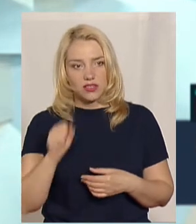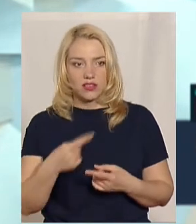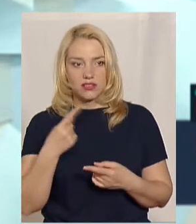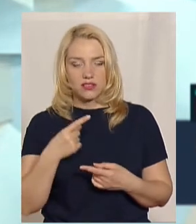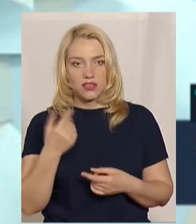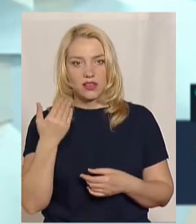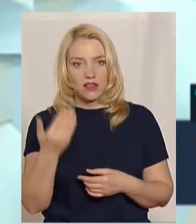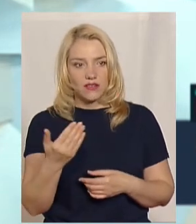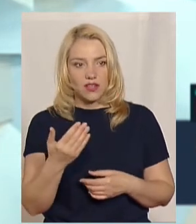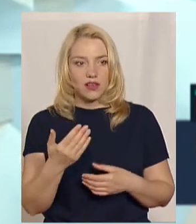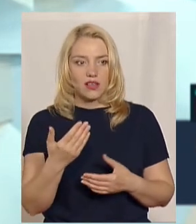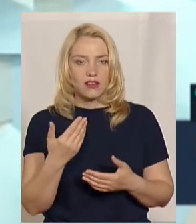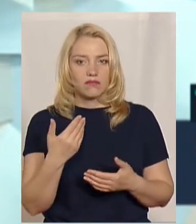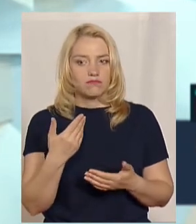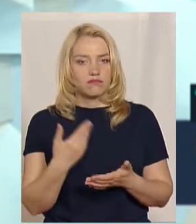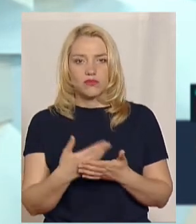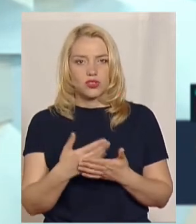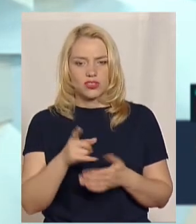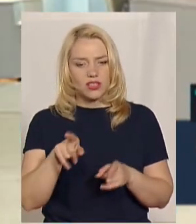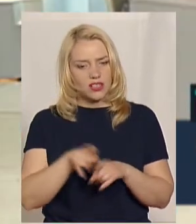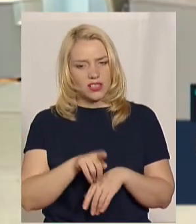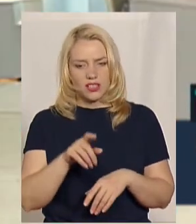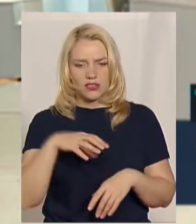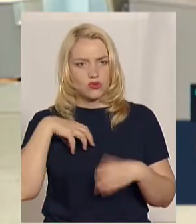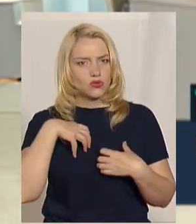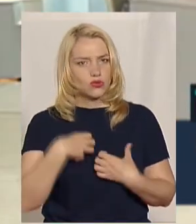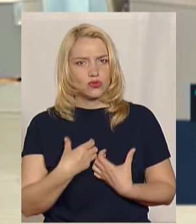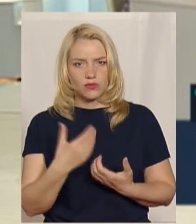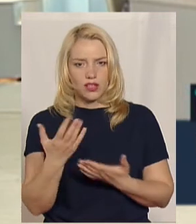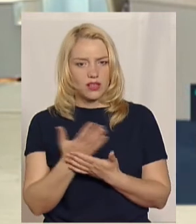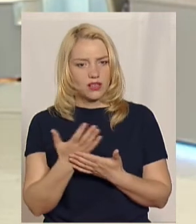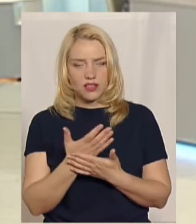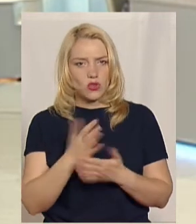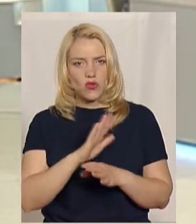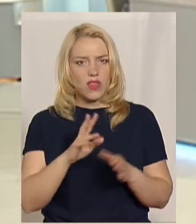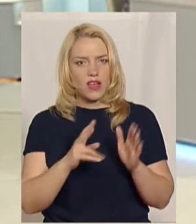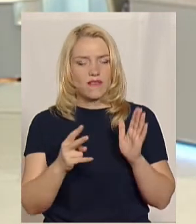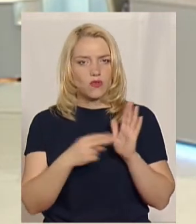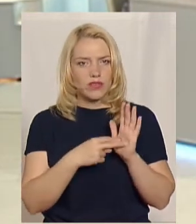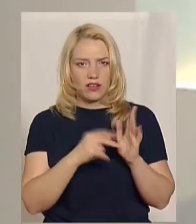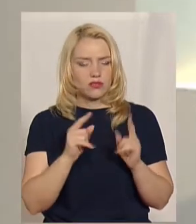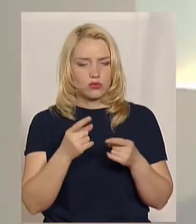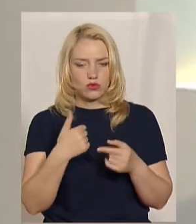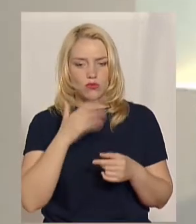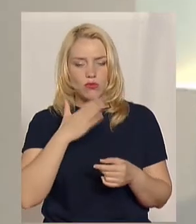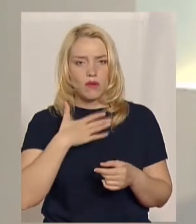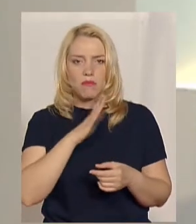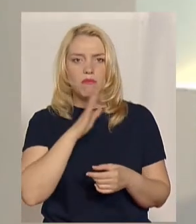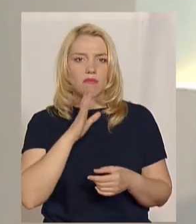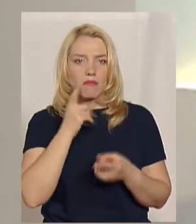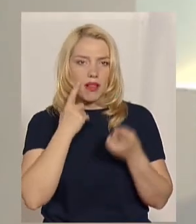ви, мабуть, більше таке сумне кіно не вмикайте, бо моя мама дуже плакала. Так сприйняли емоційно.